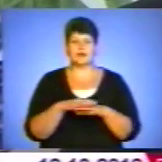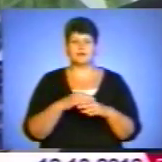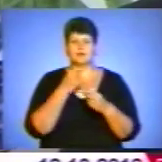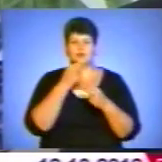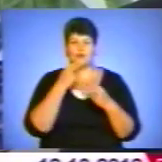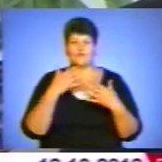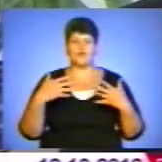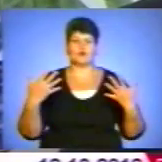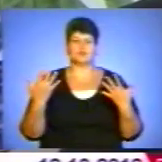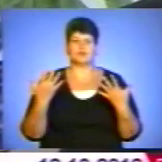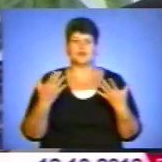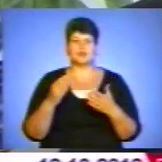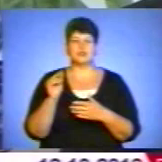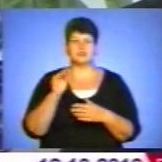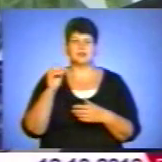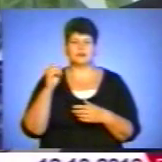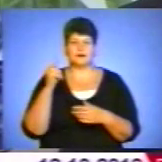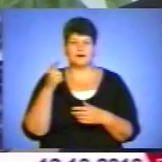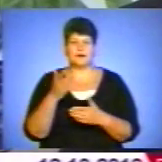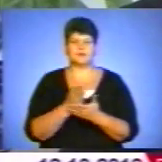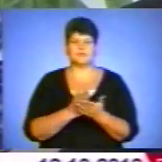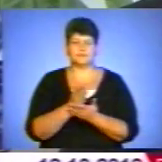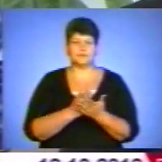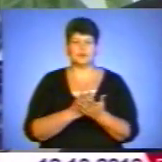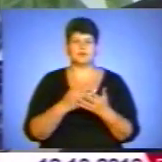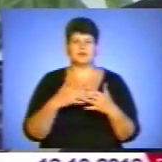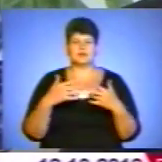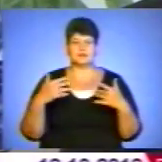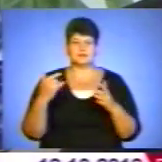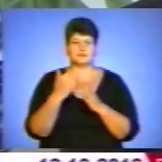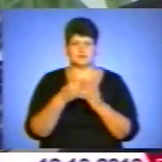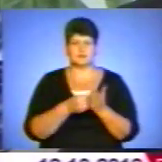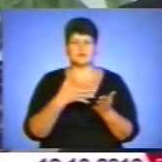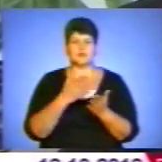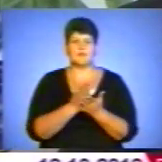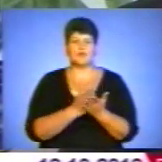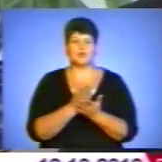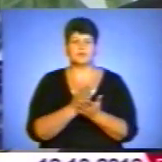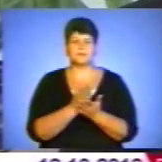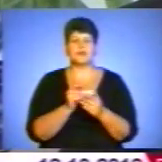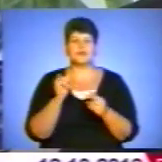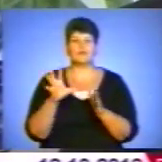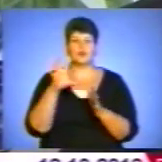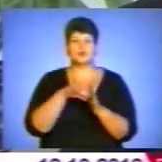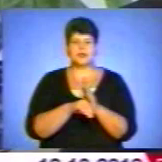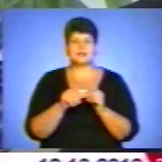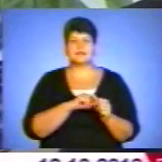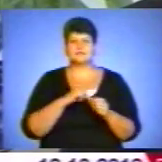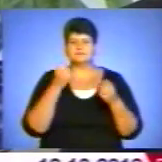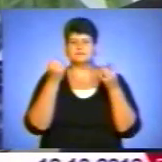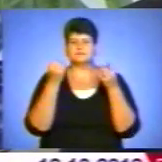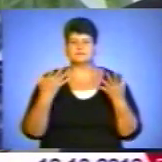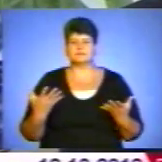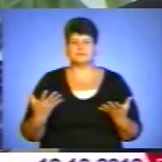-комунальні тарифи щодо встановлення тарифів на житово-комунальні послуги. І кінчаючи самі дріб'язкові.